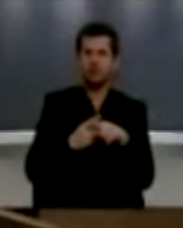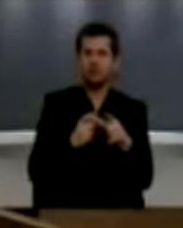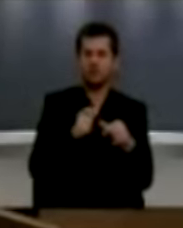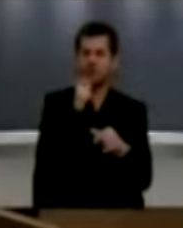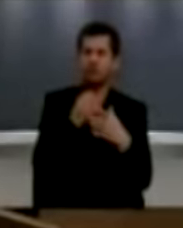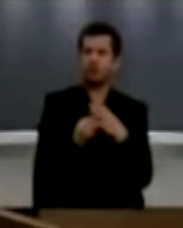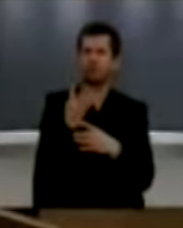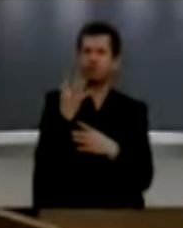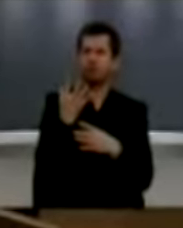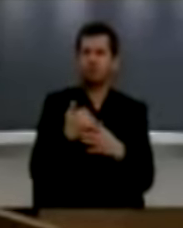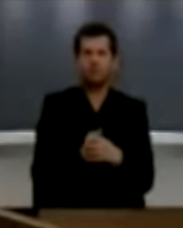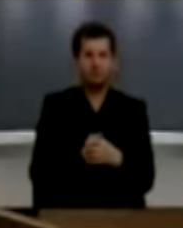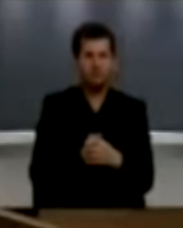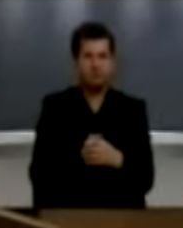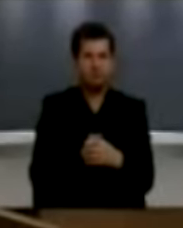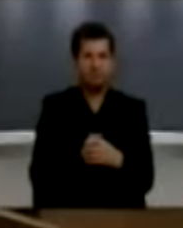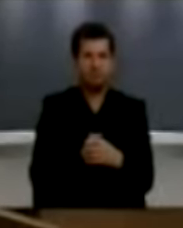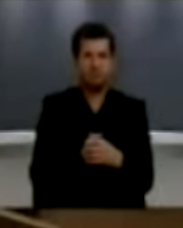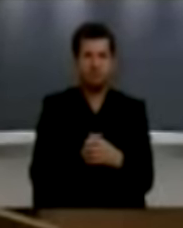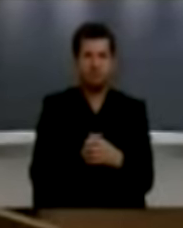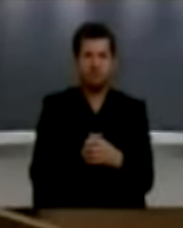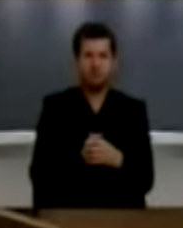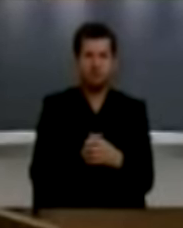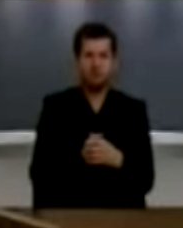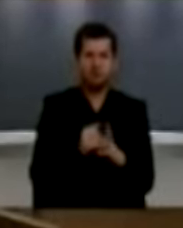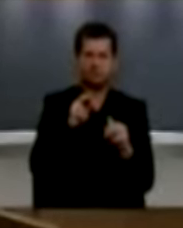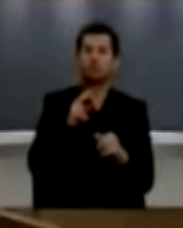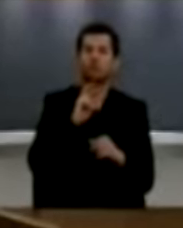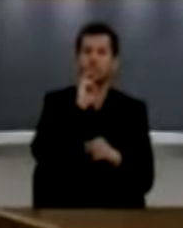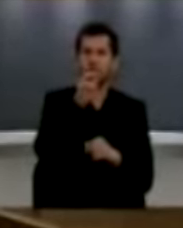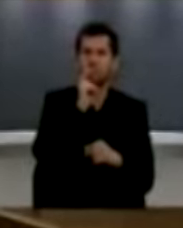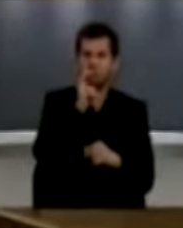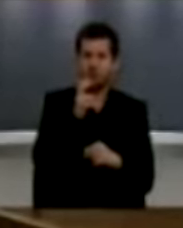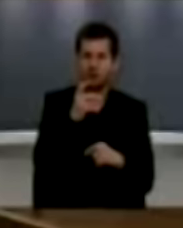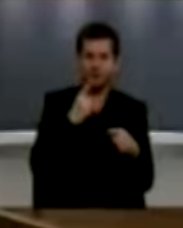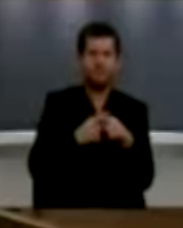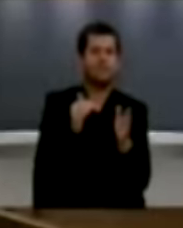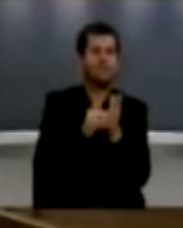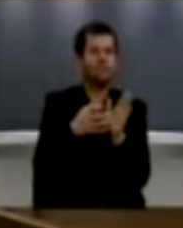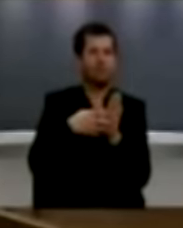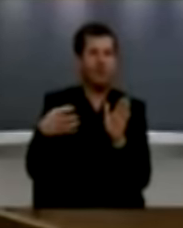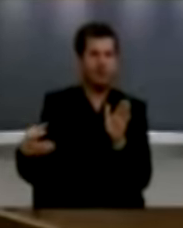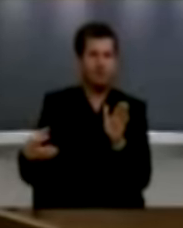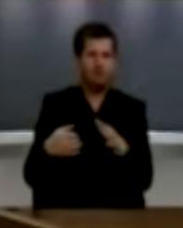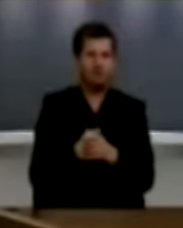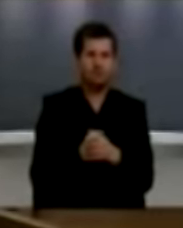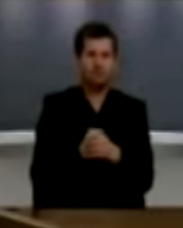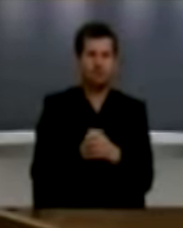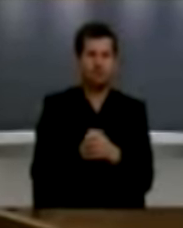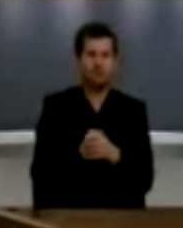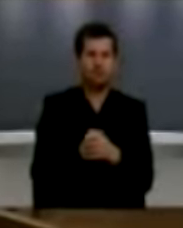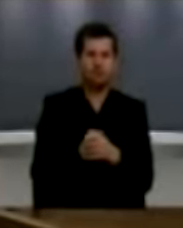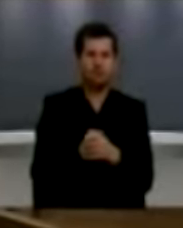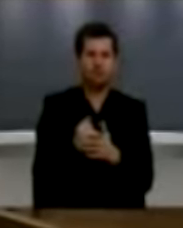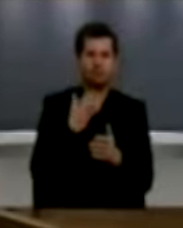paranesh. Po na thon dhe po na thon e nuk po ndaljen të na thon ne i